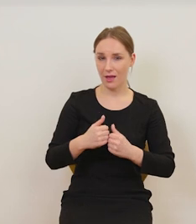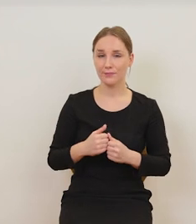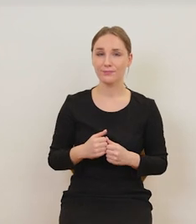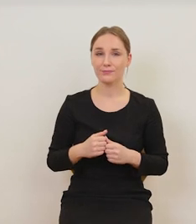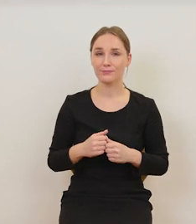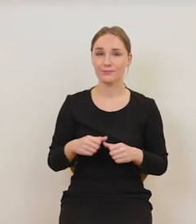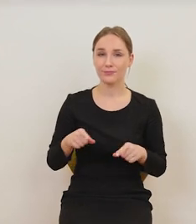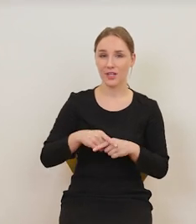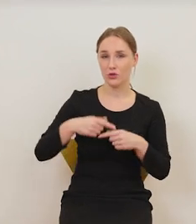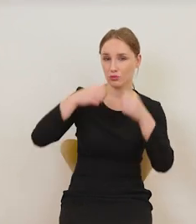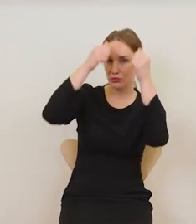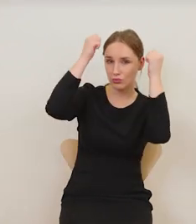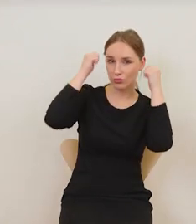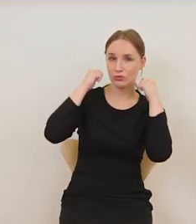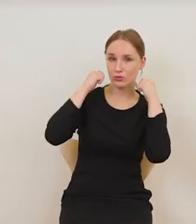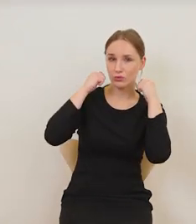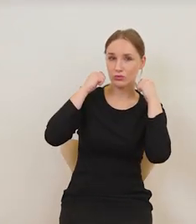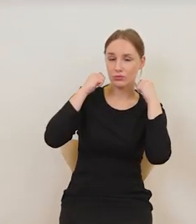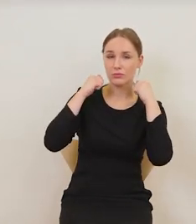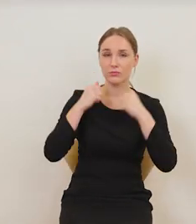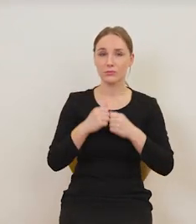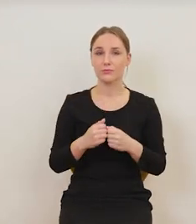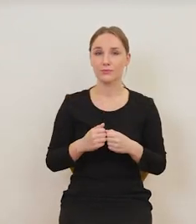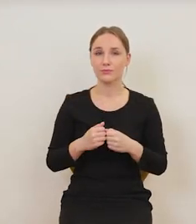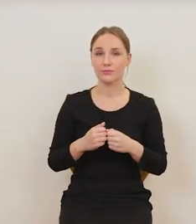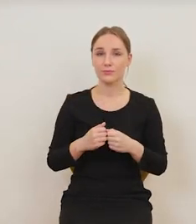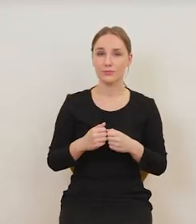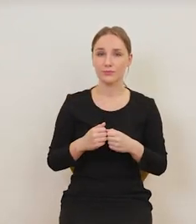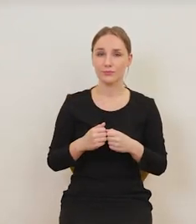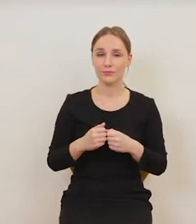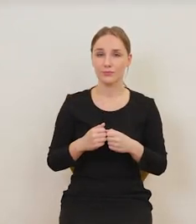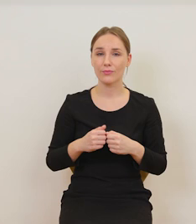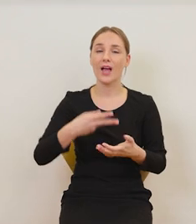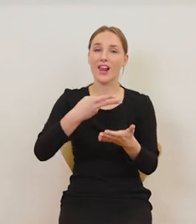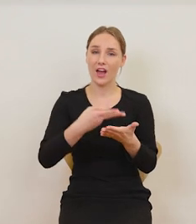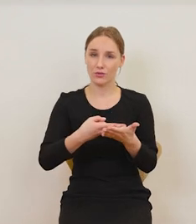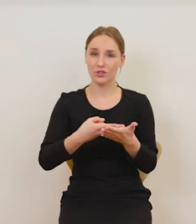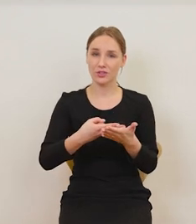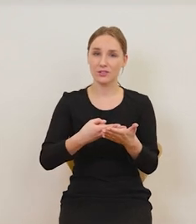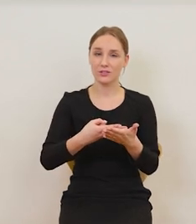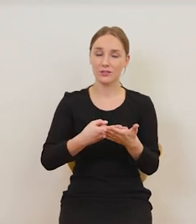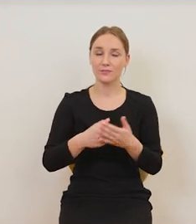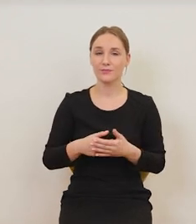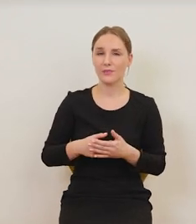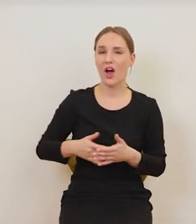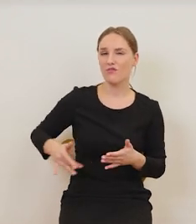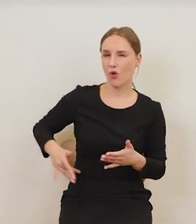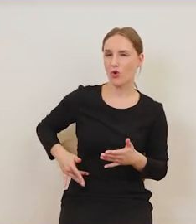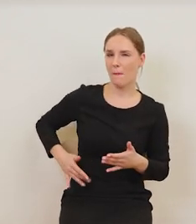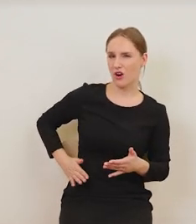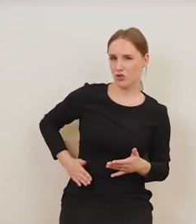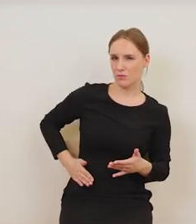okrytą głową również burnusem. Leży, trzyma się tak trochę za